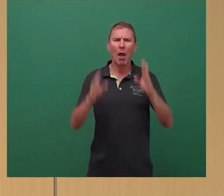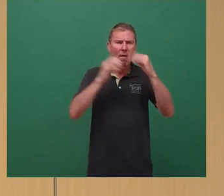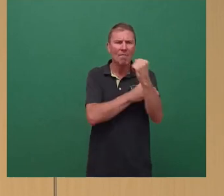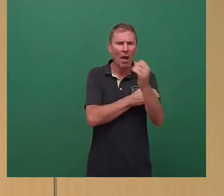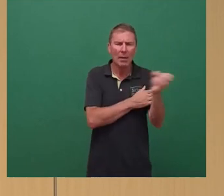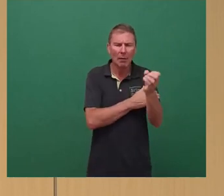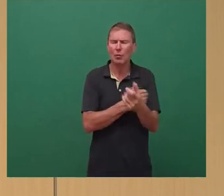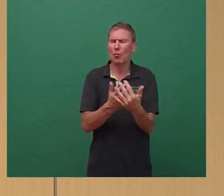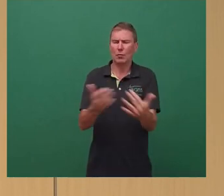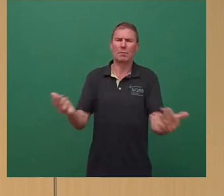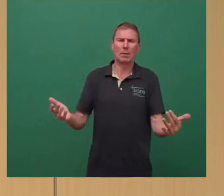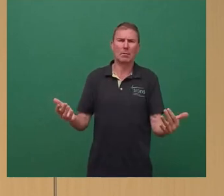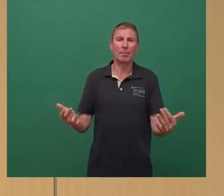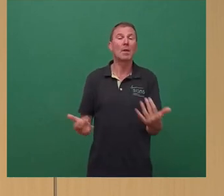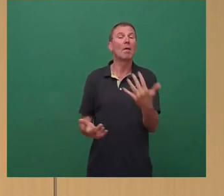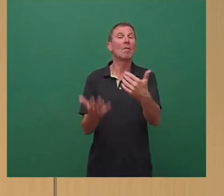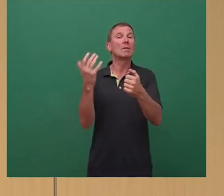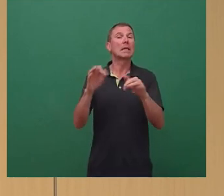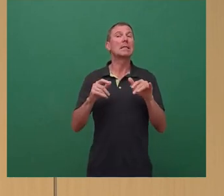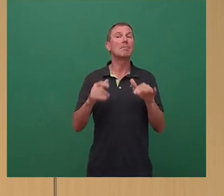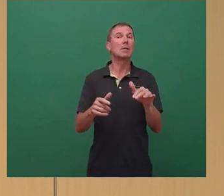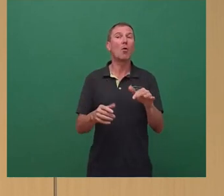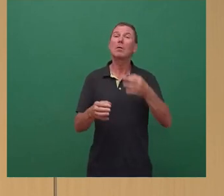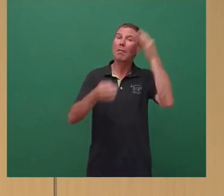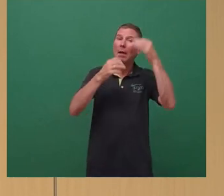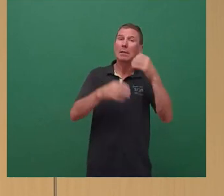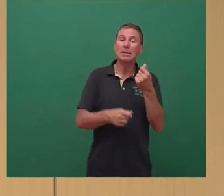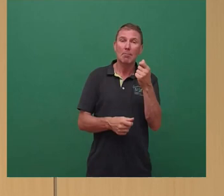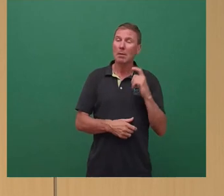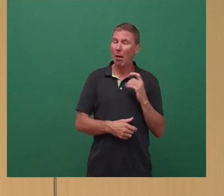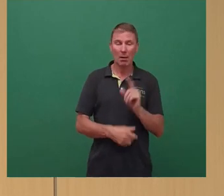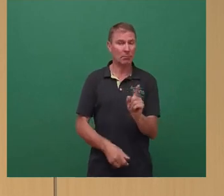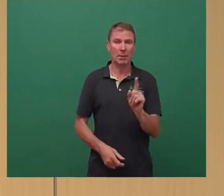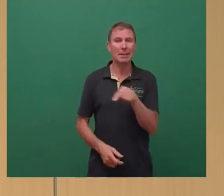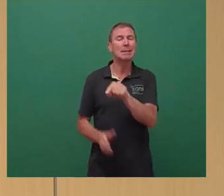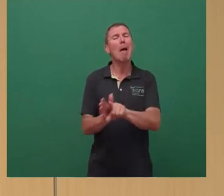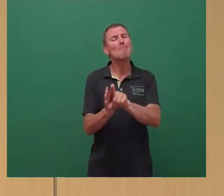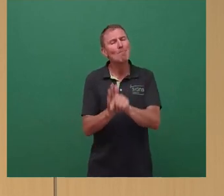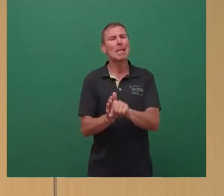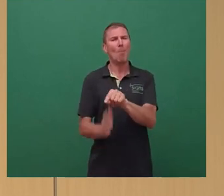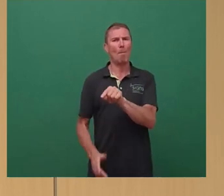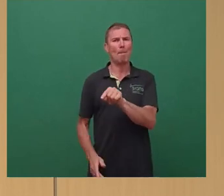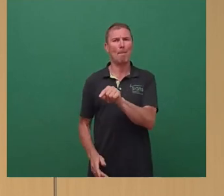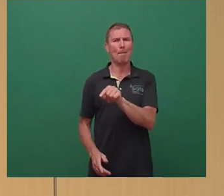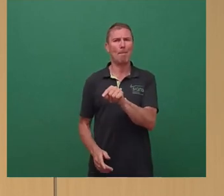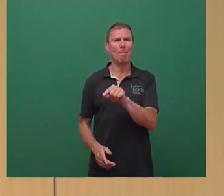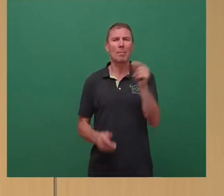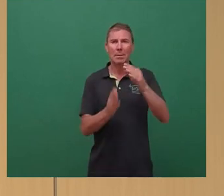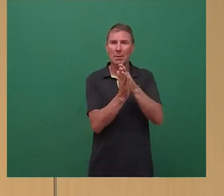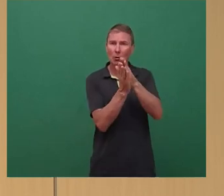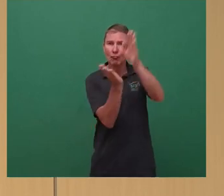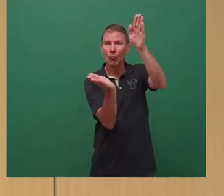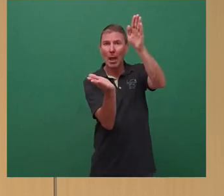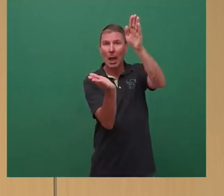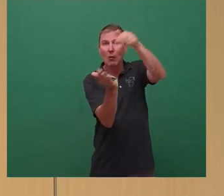65 Millionen sind kein Fantasiebetrag, sondern ein Minimum, was noch nicht mal diese Schere schließt.